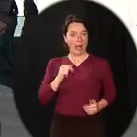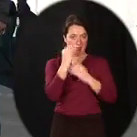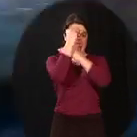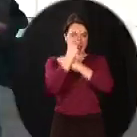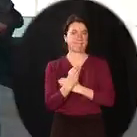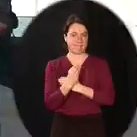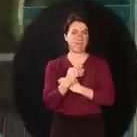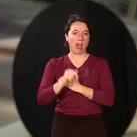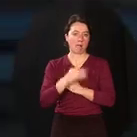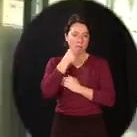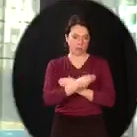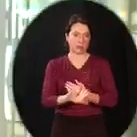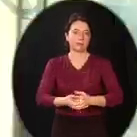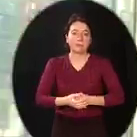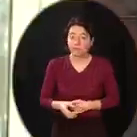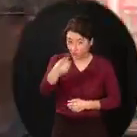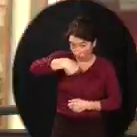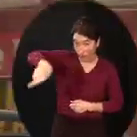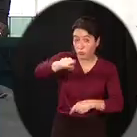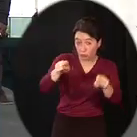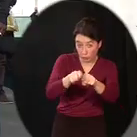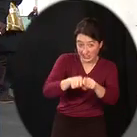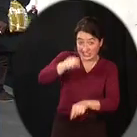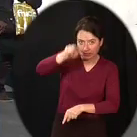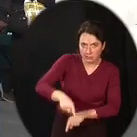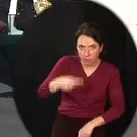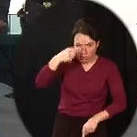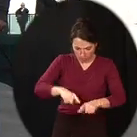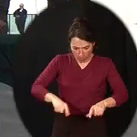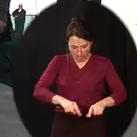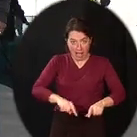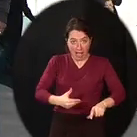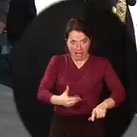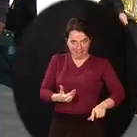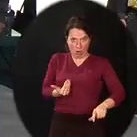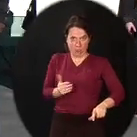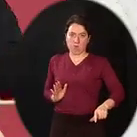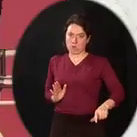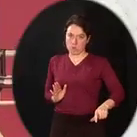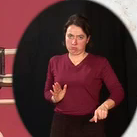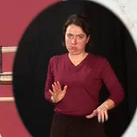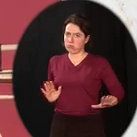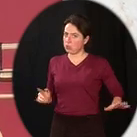que derrière cette bande, je suis en sécurité. Vous aussi, les enfants, vous devez utiliser la bande d'éveil de vigilance comme repère.